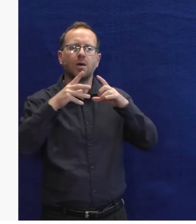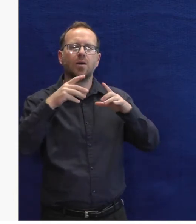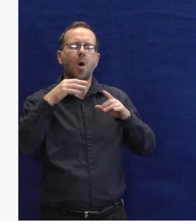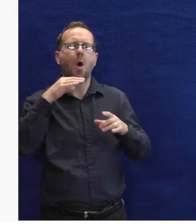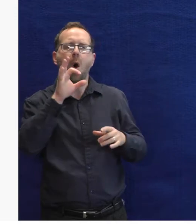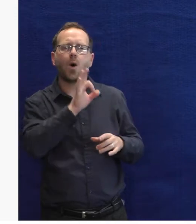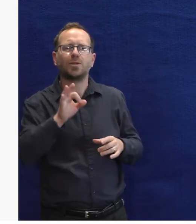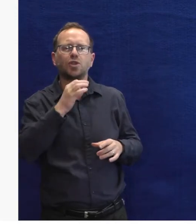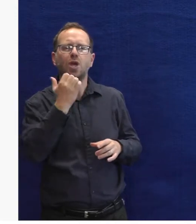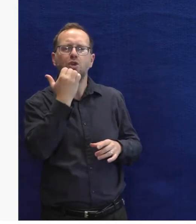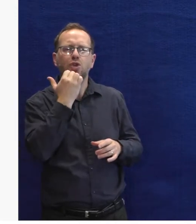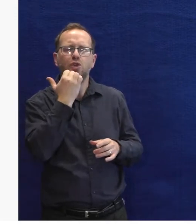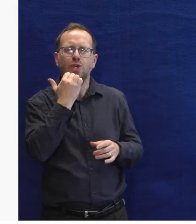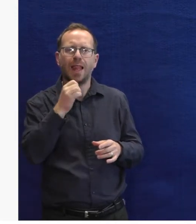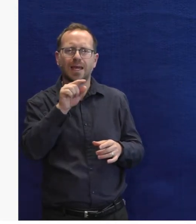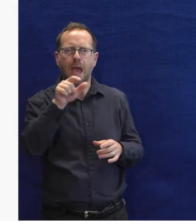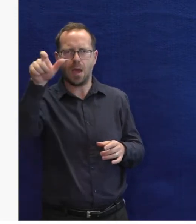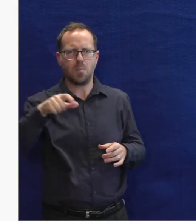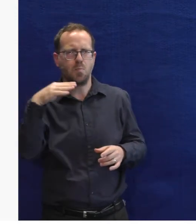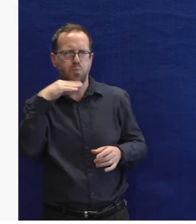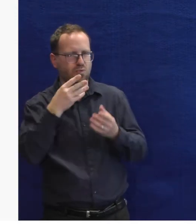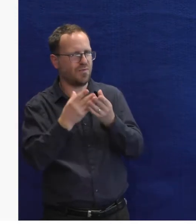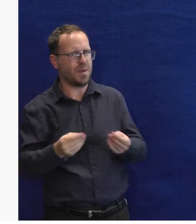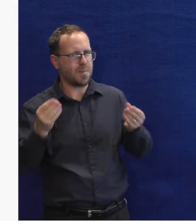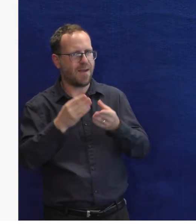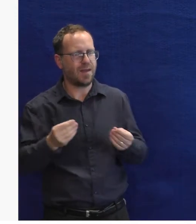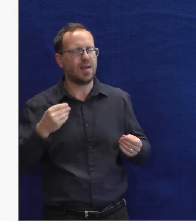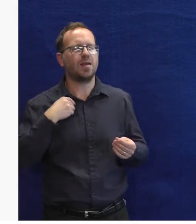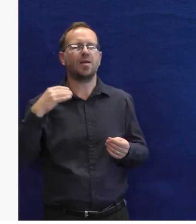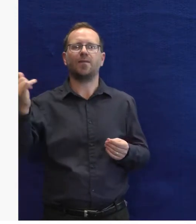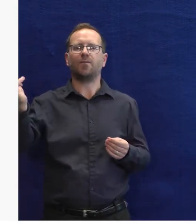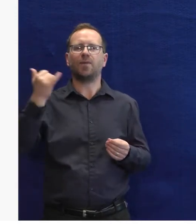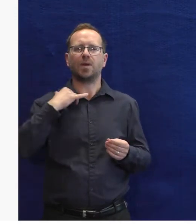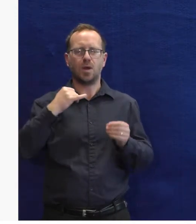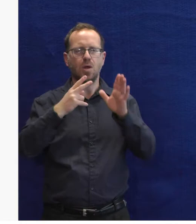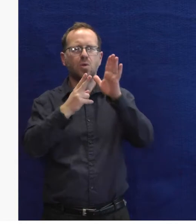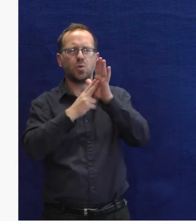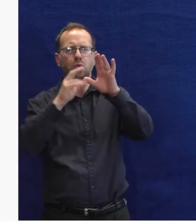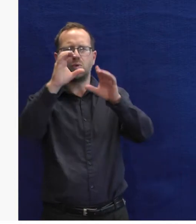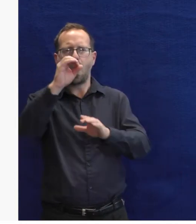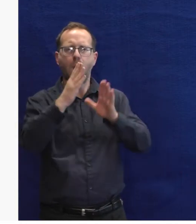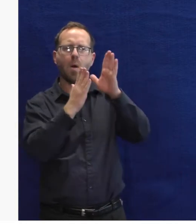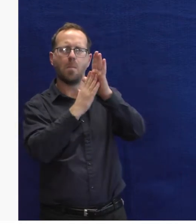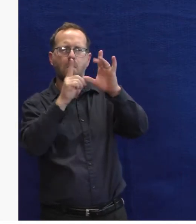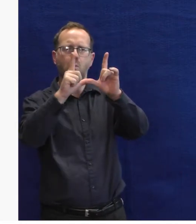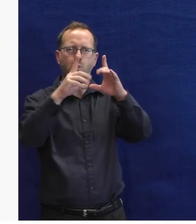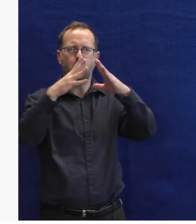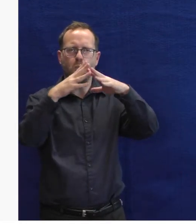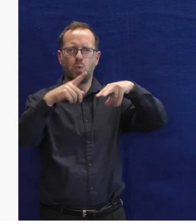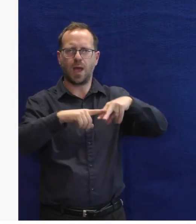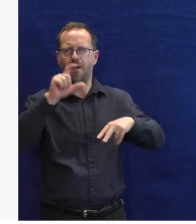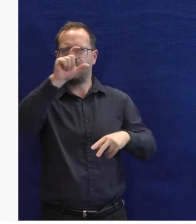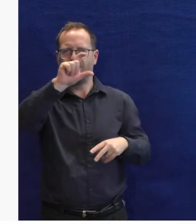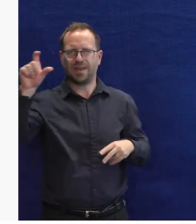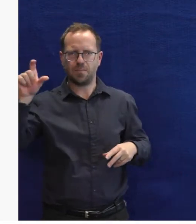od Dity Horochovské a Ondřeje Žilky. My jsme společně, nebo vlastně byli jsme osloveni i